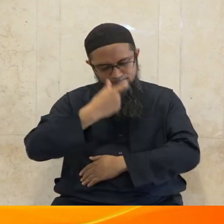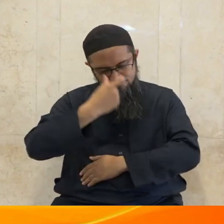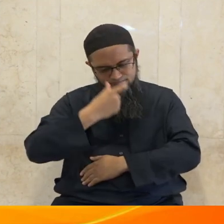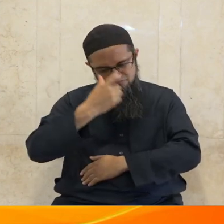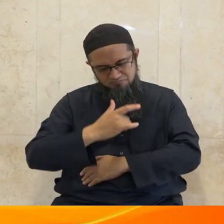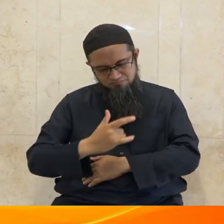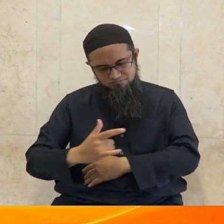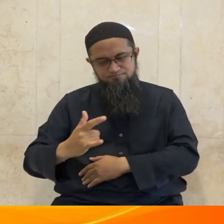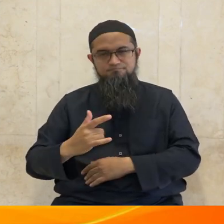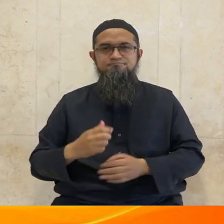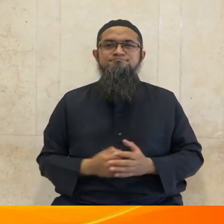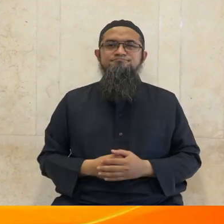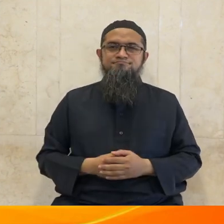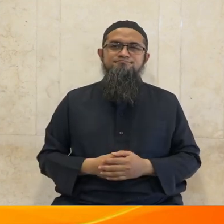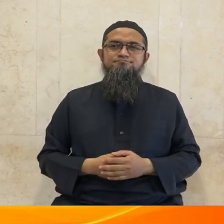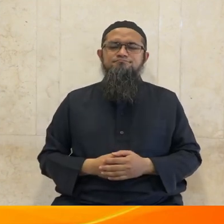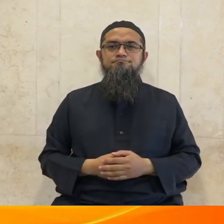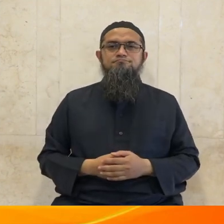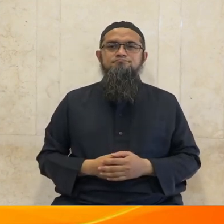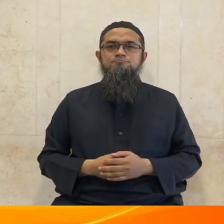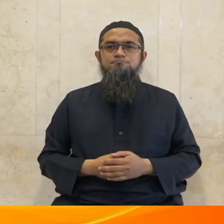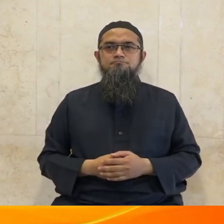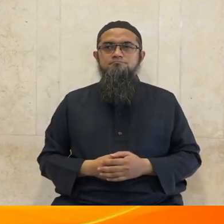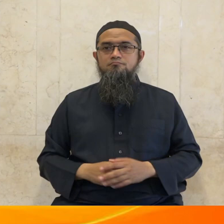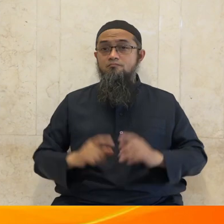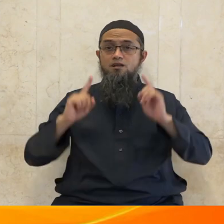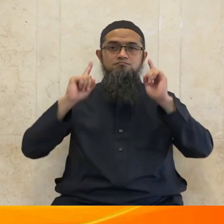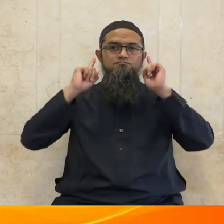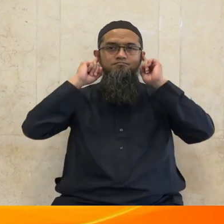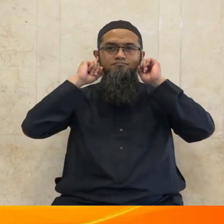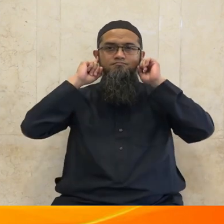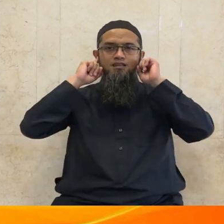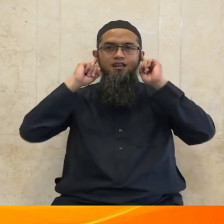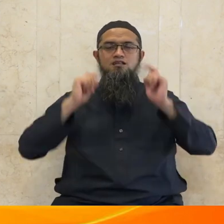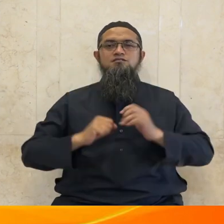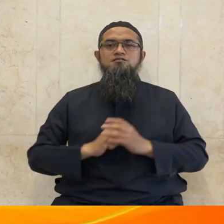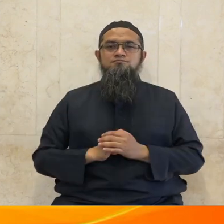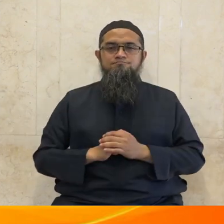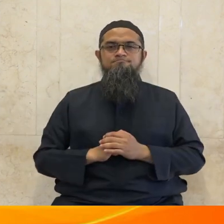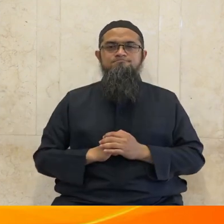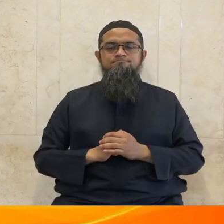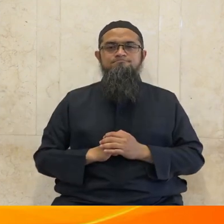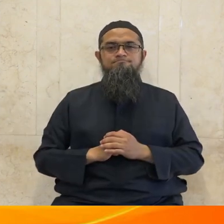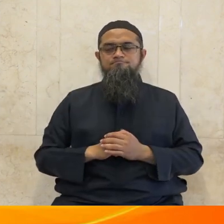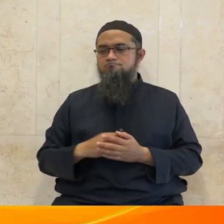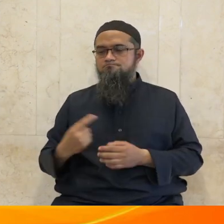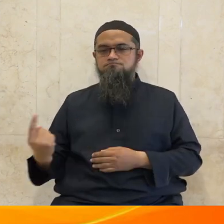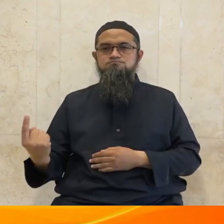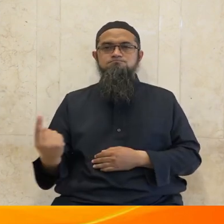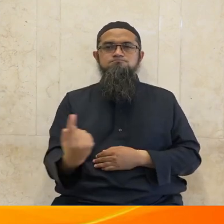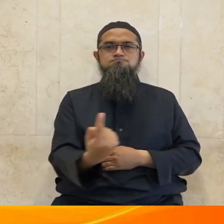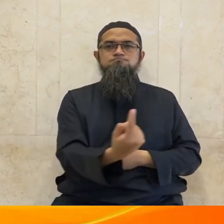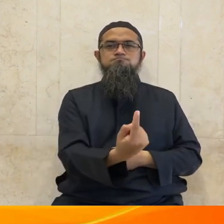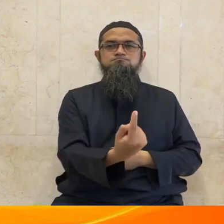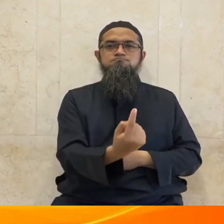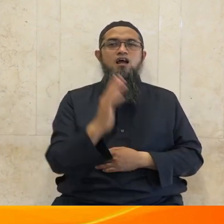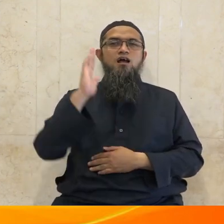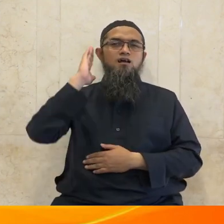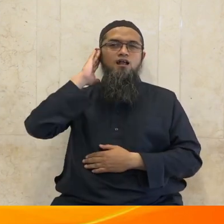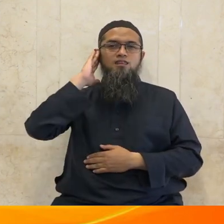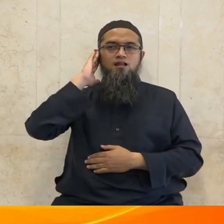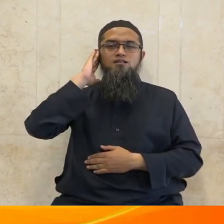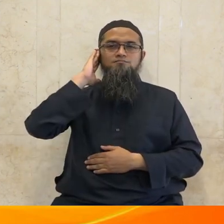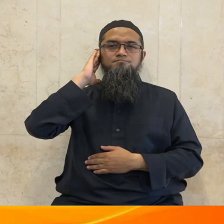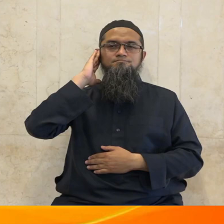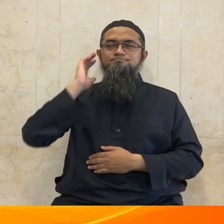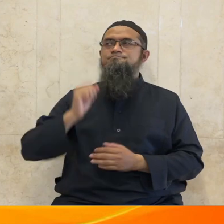melihat Rasulullah s.a.w menangis dalam kesedihannya dengan tucuran air matanya